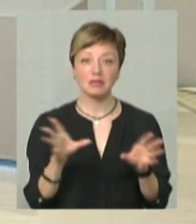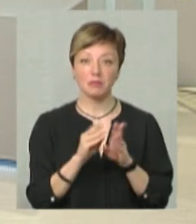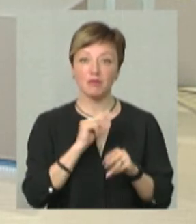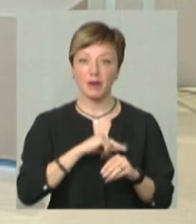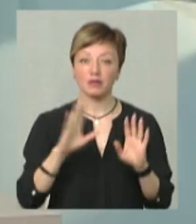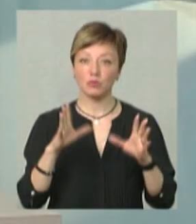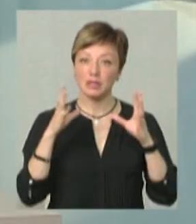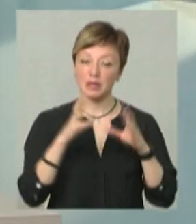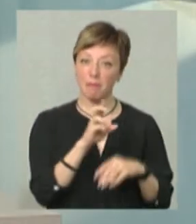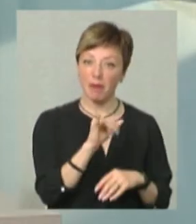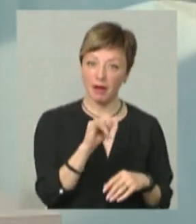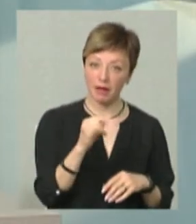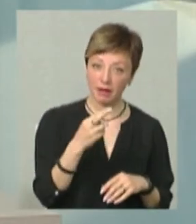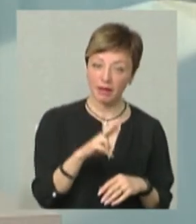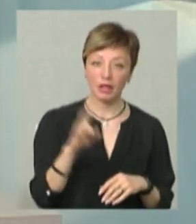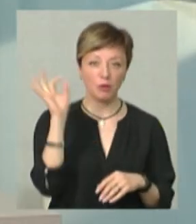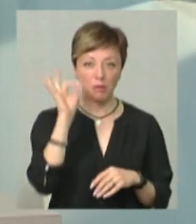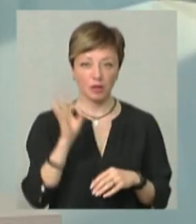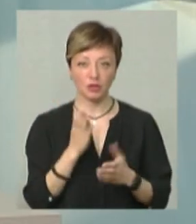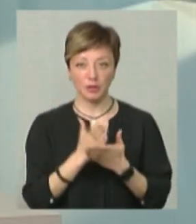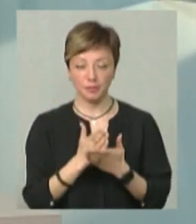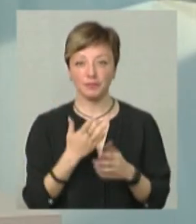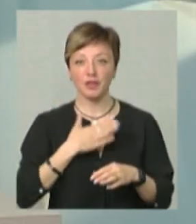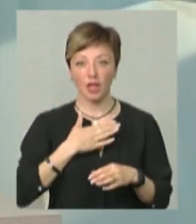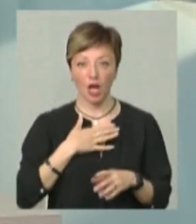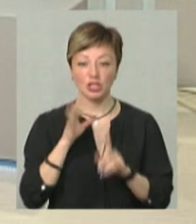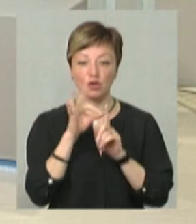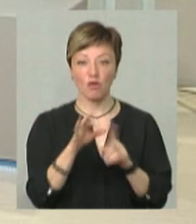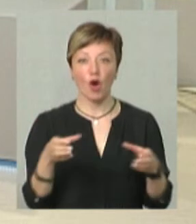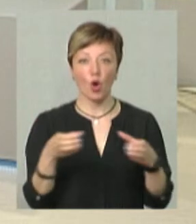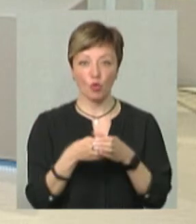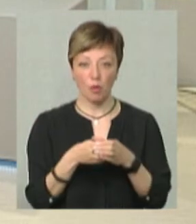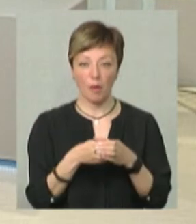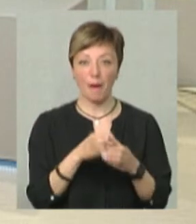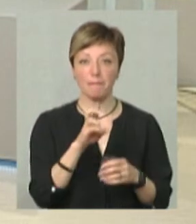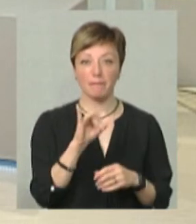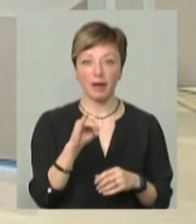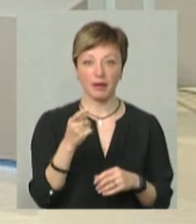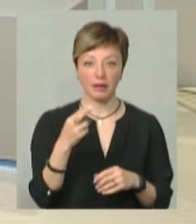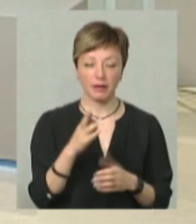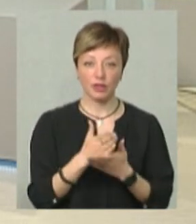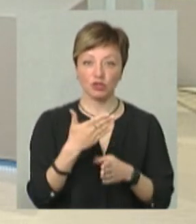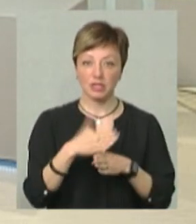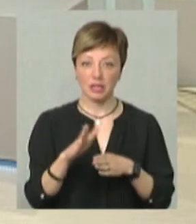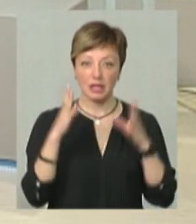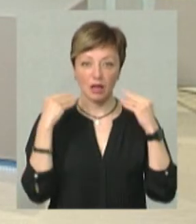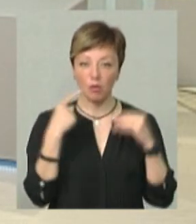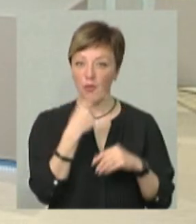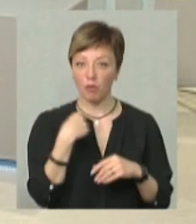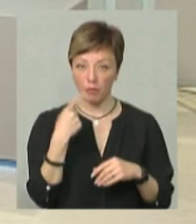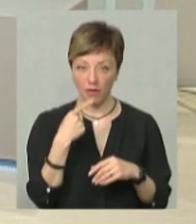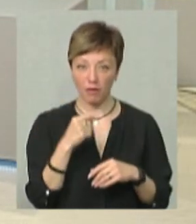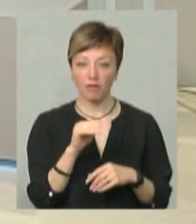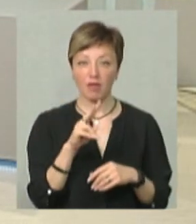буде і з Бельгією, і з Німеччиною. Це наша цільова група. В Бельгії є частина нідерландськомовна, це